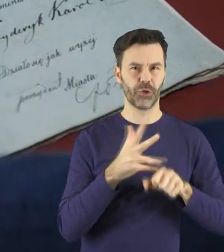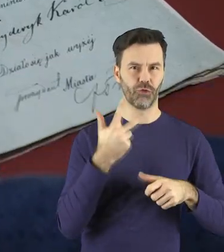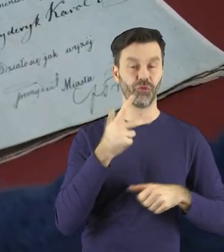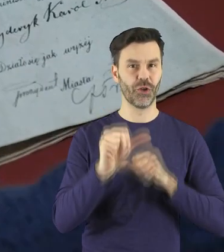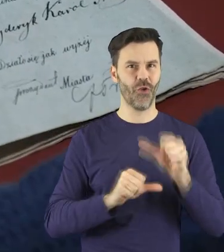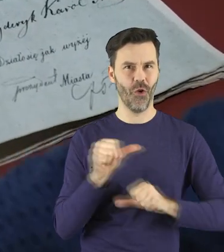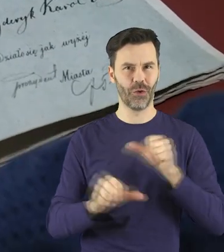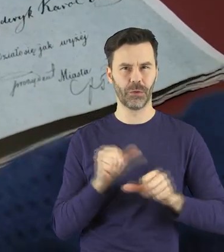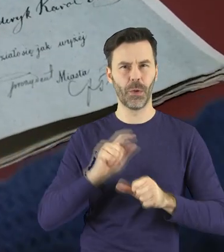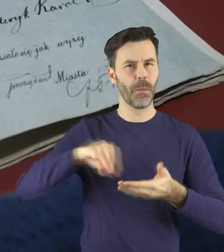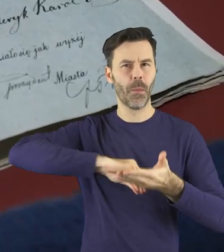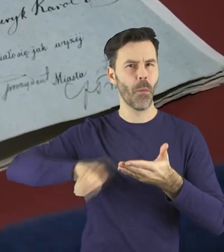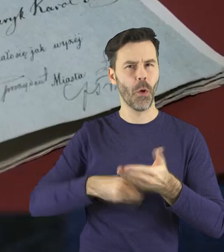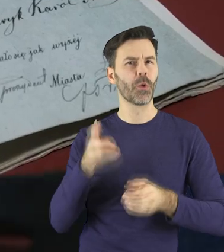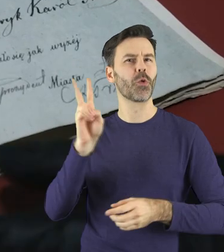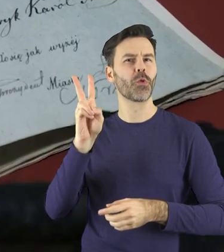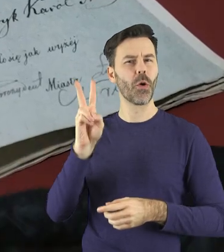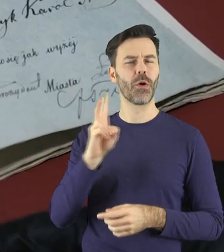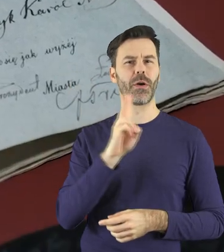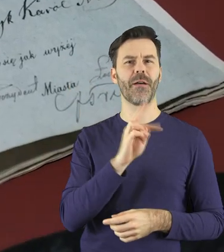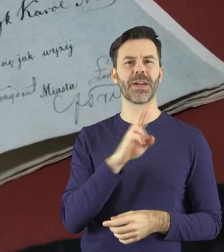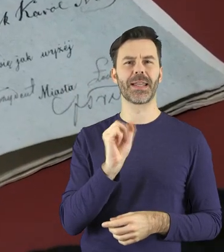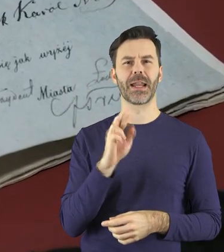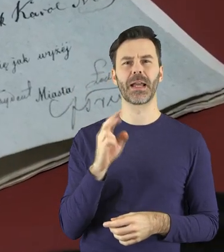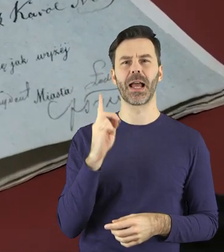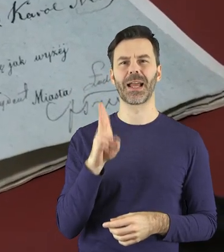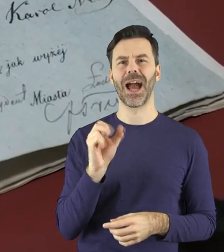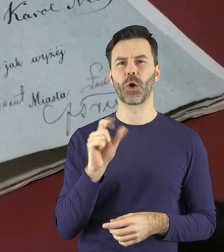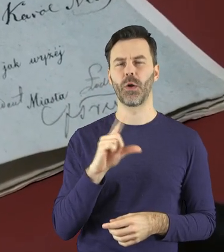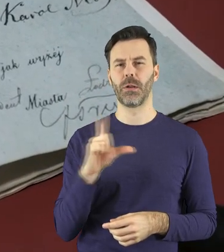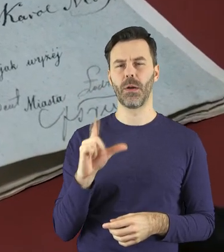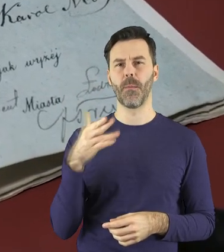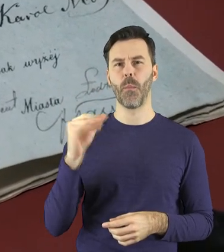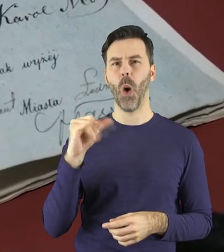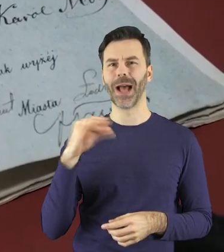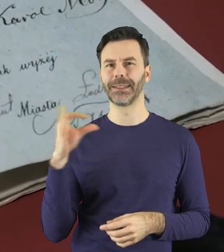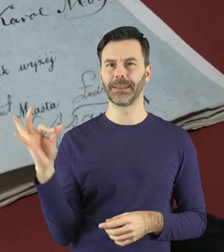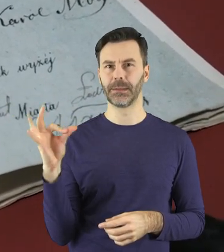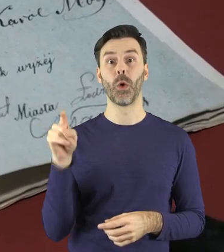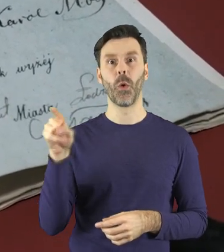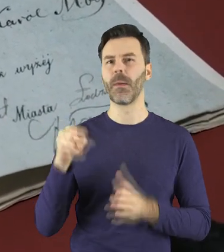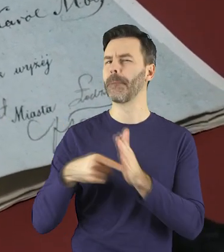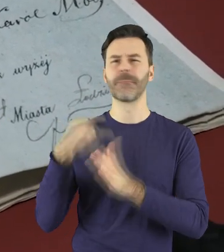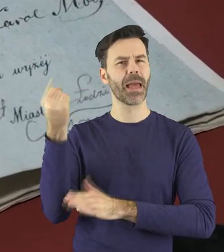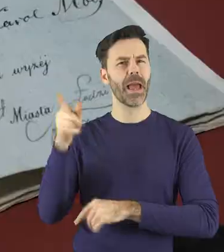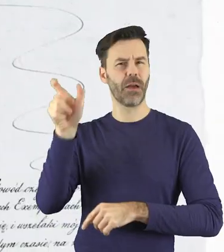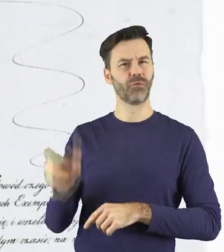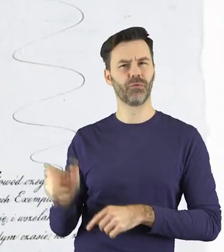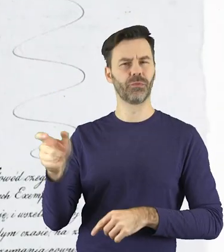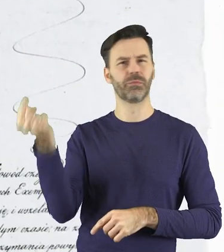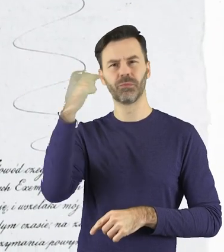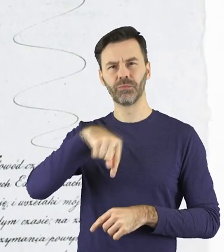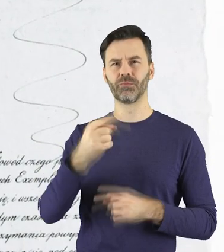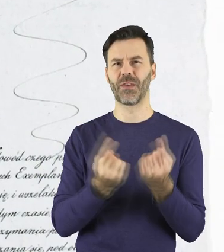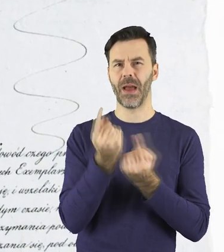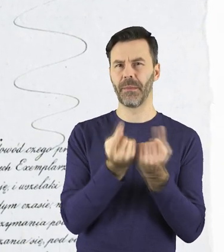roku, podpisany przez Fryderyka Karola Moesa. Był on jednym z pierwszych osadników w